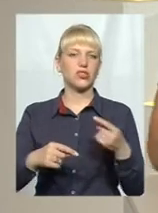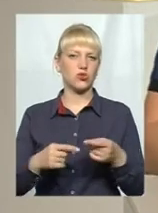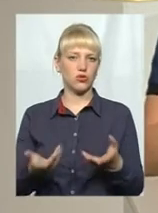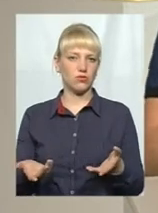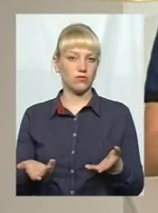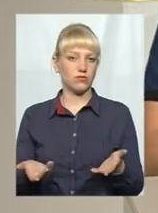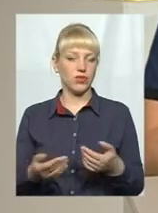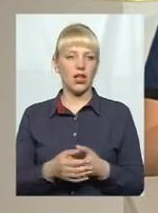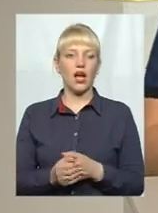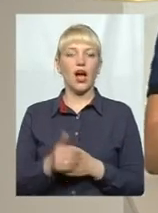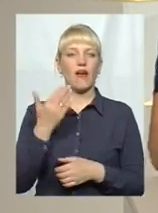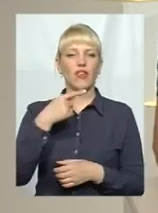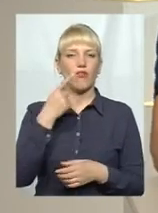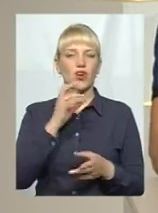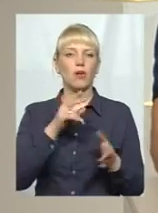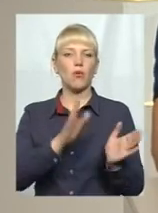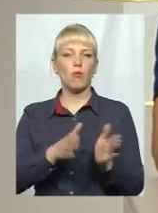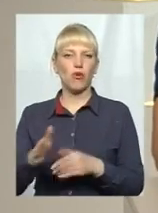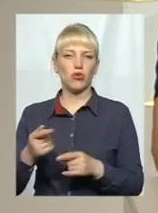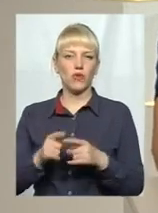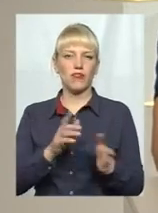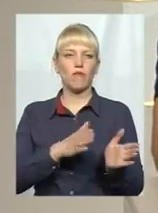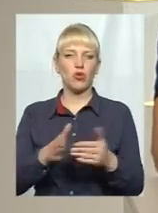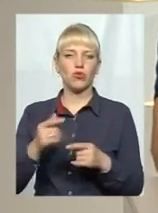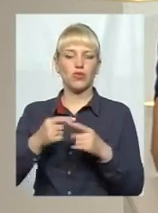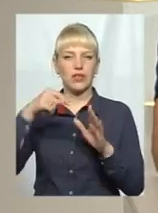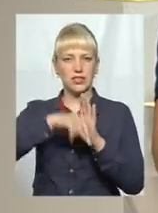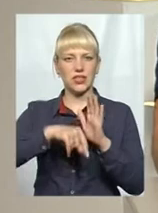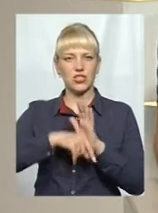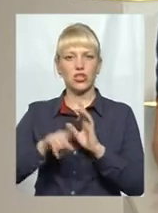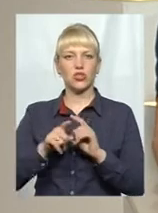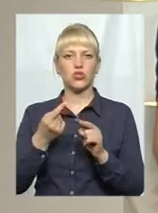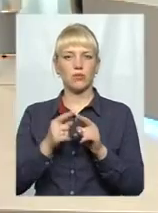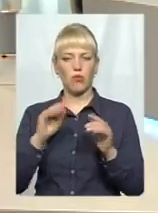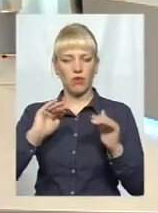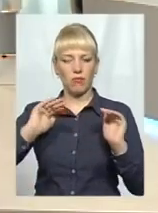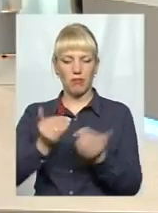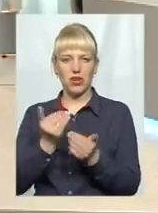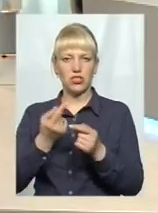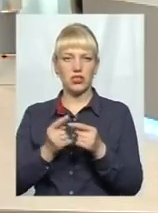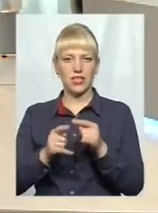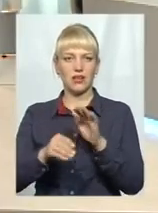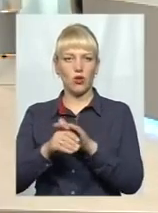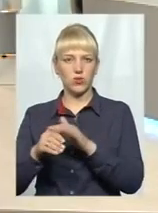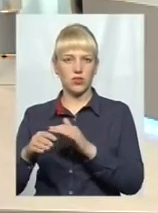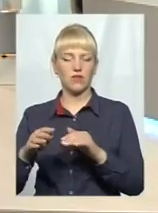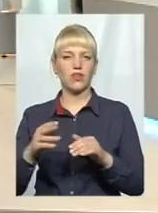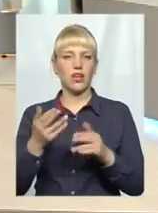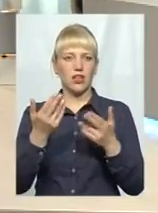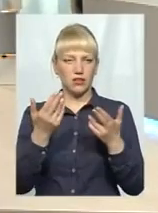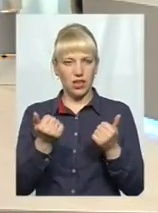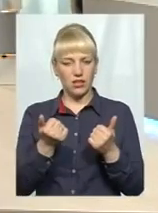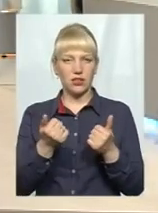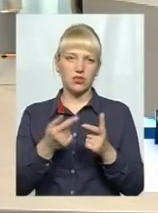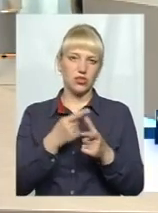Ну, а от ви говорили в порядкування. Я так розумію, це в порядкування, воно означає, що їх має стати менше цих кіосків в місті. Так чи ні? Куда?